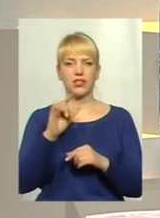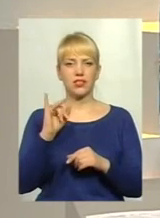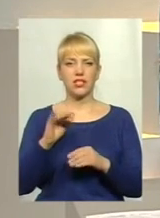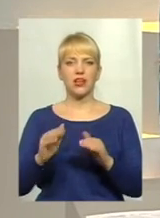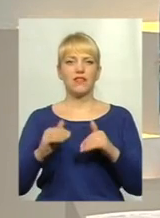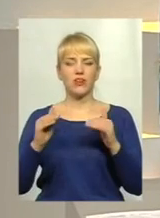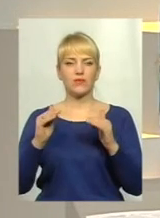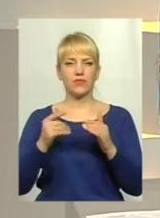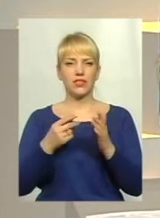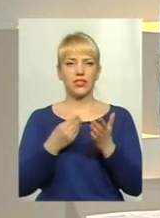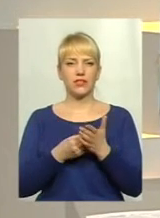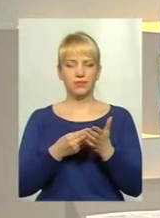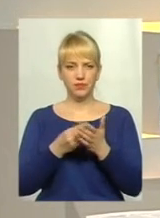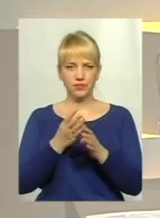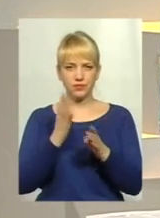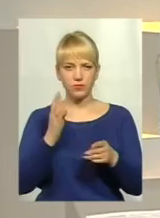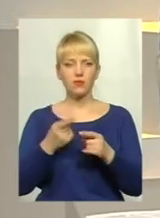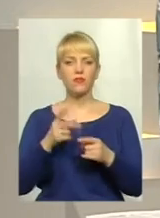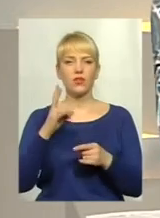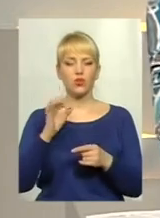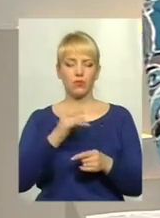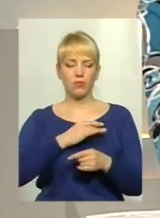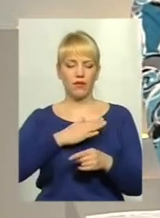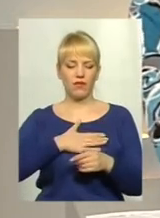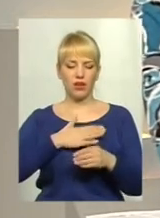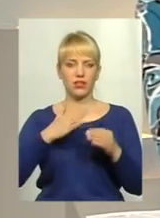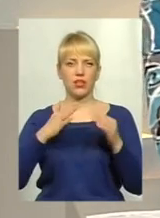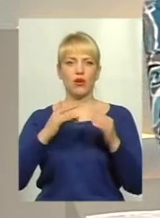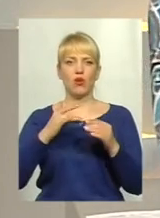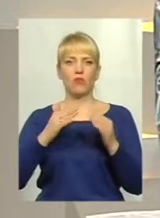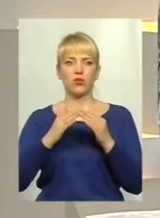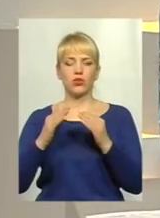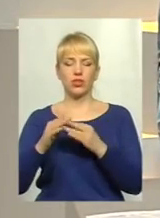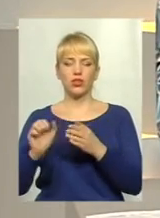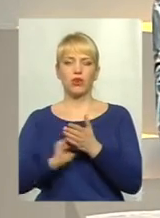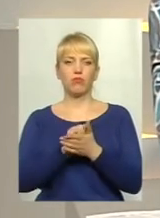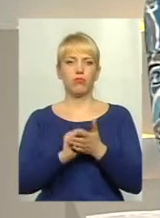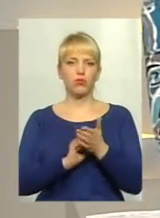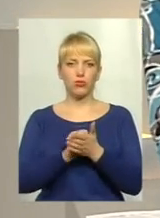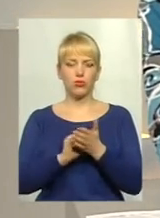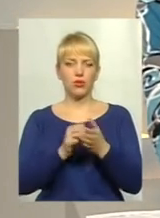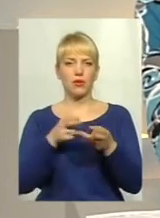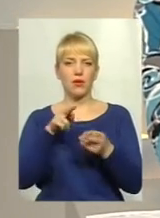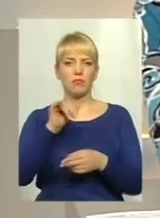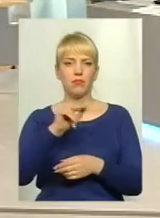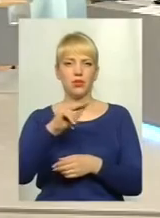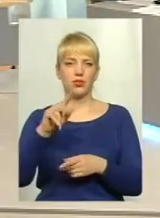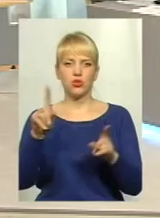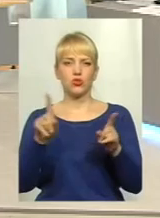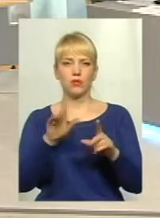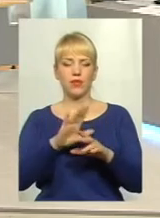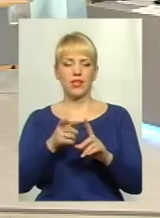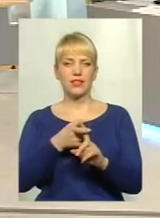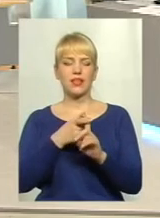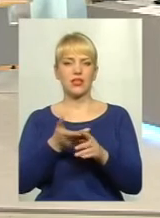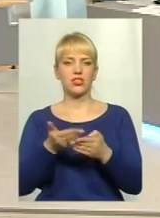тим власники приватних будинків реанімують груби, мурують каміни, встановлюють буржужки. Все, аби не залежати від